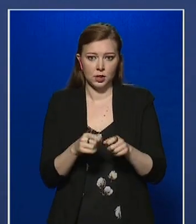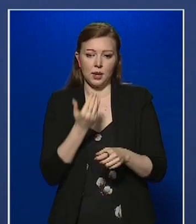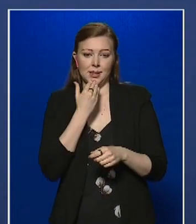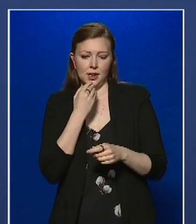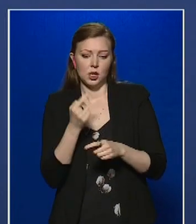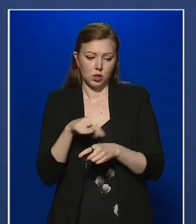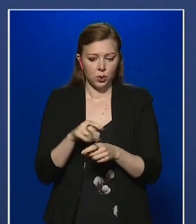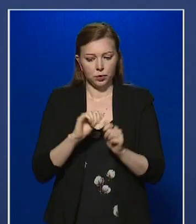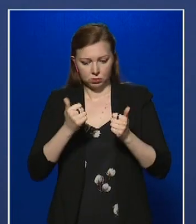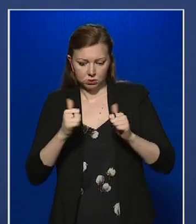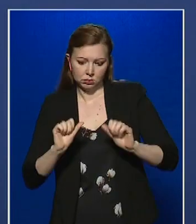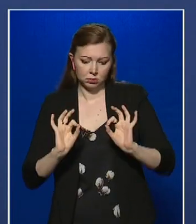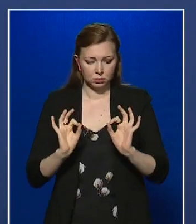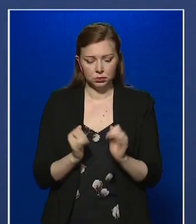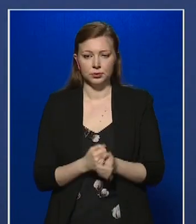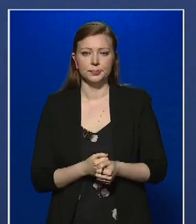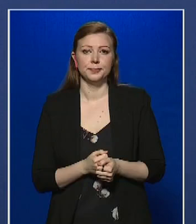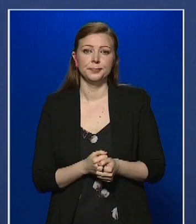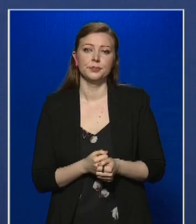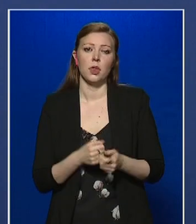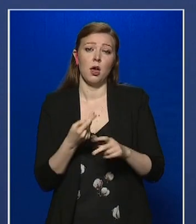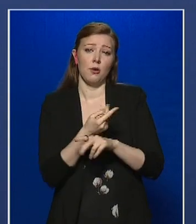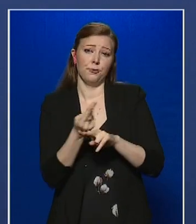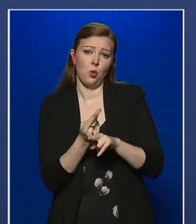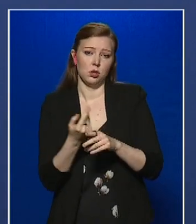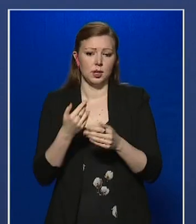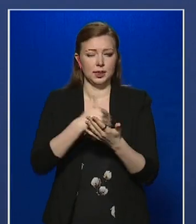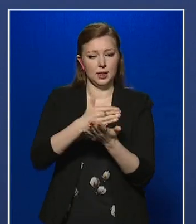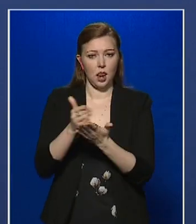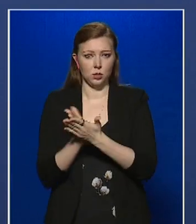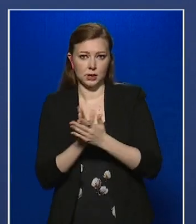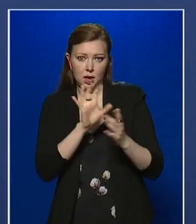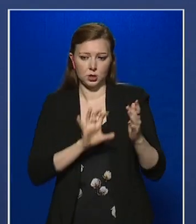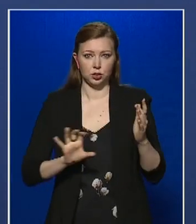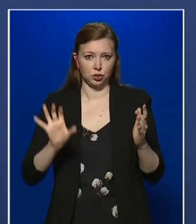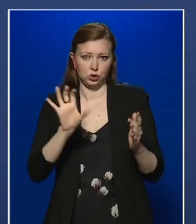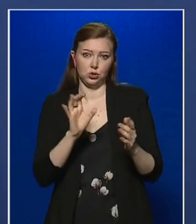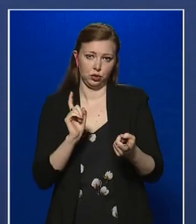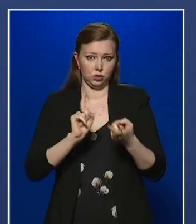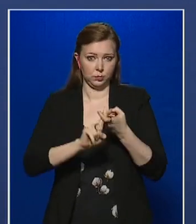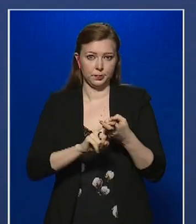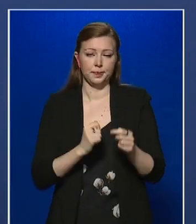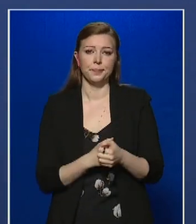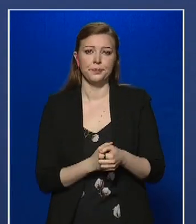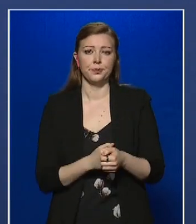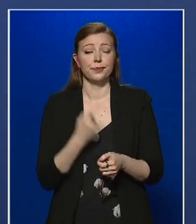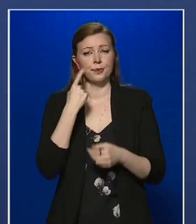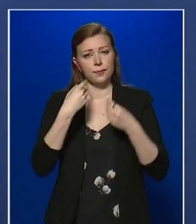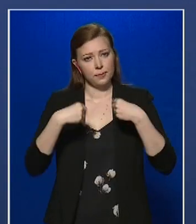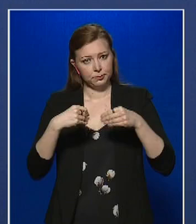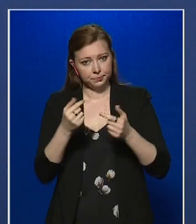igényésekről. Ami a földrajzai elosztást illeti, arról tudok